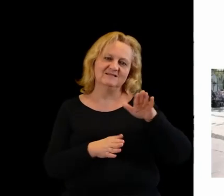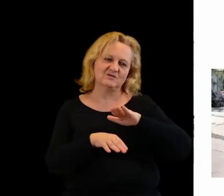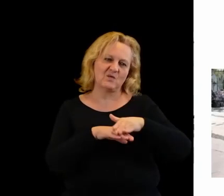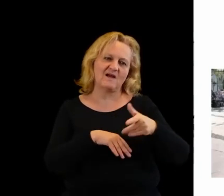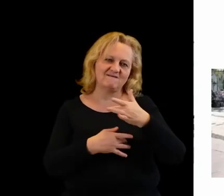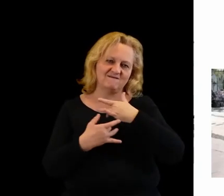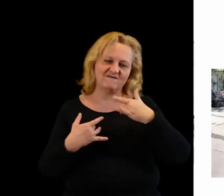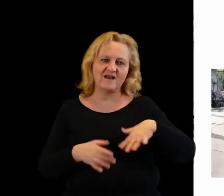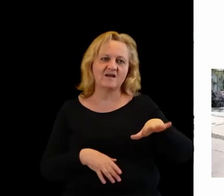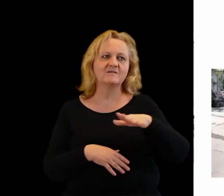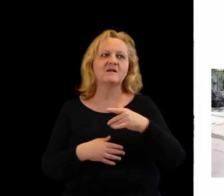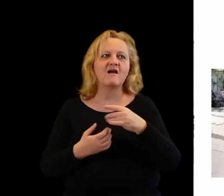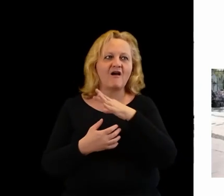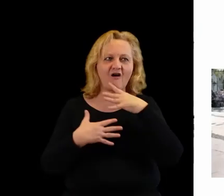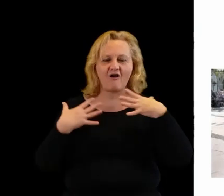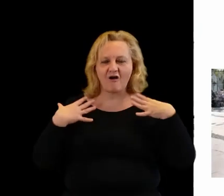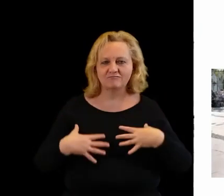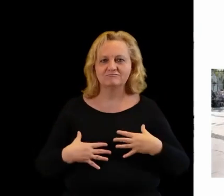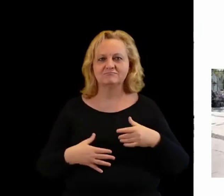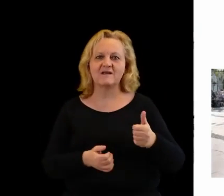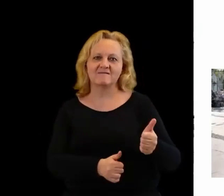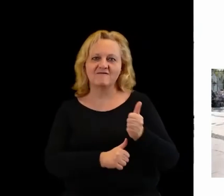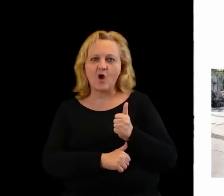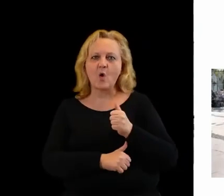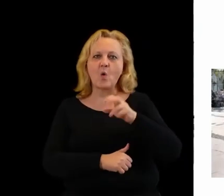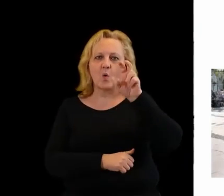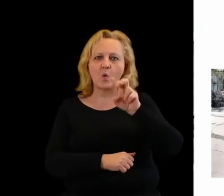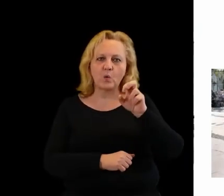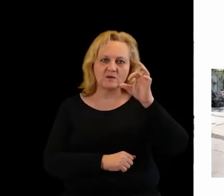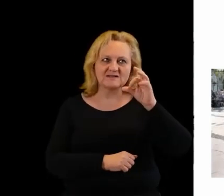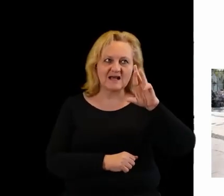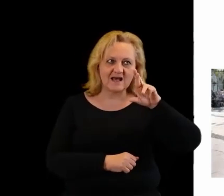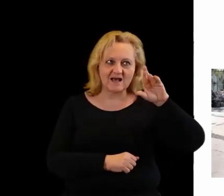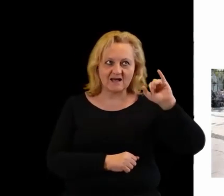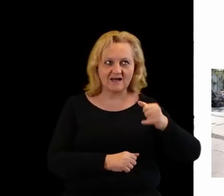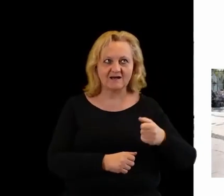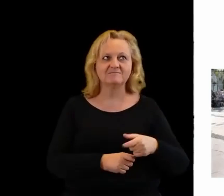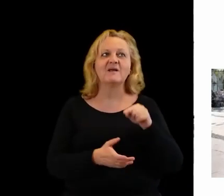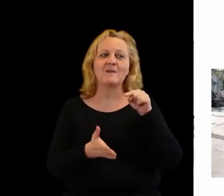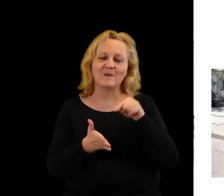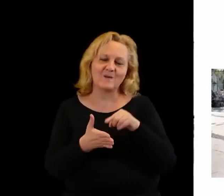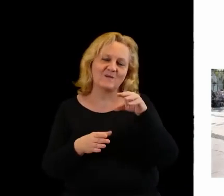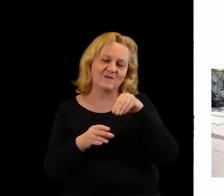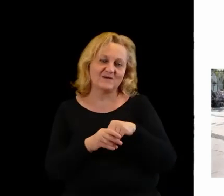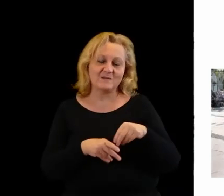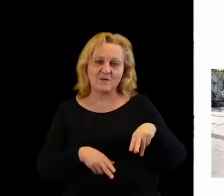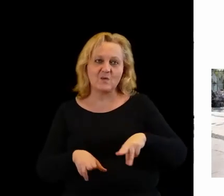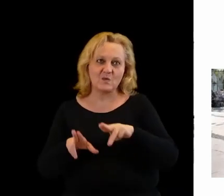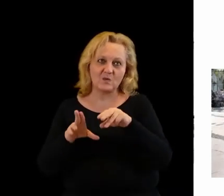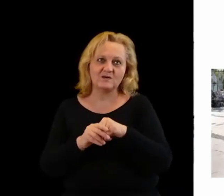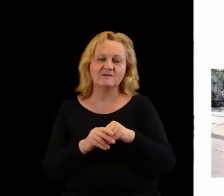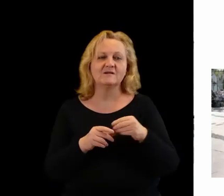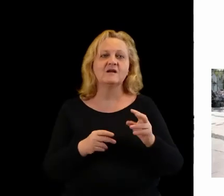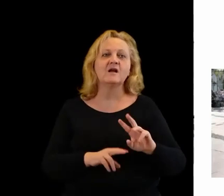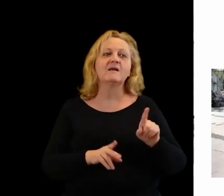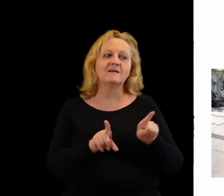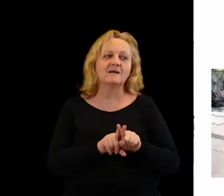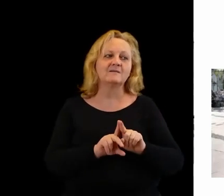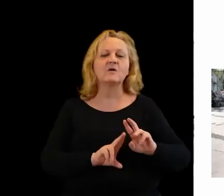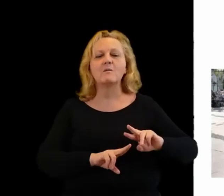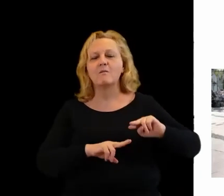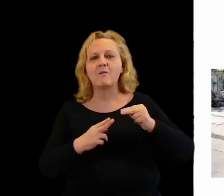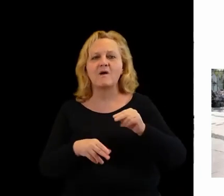przy udziale Husarii. Przypomnieliśmy jego udział w odsieczy wiedeńskiej i powrót w Wielkiej